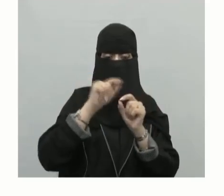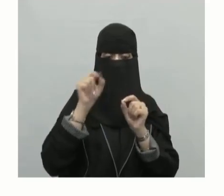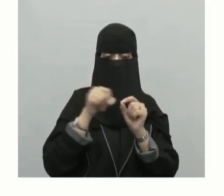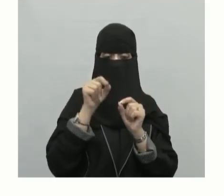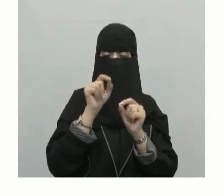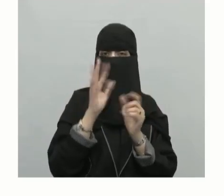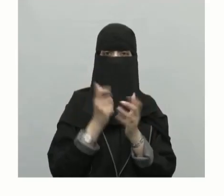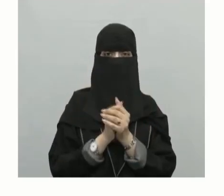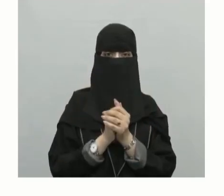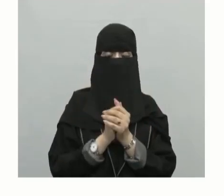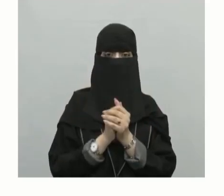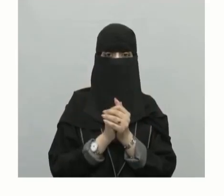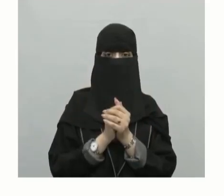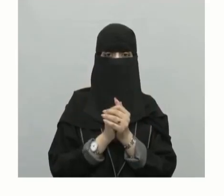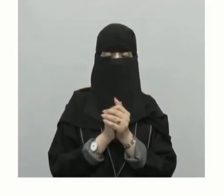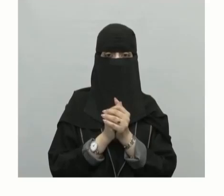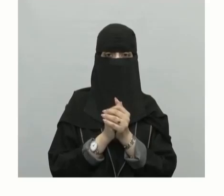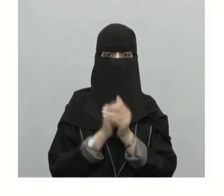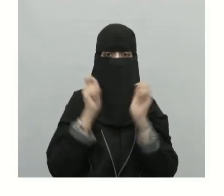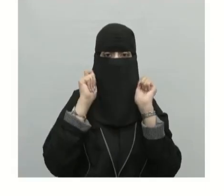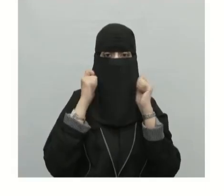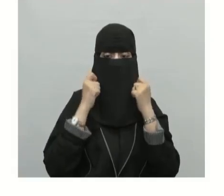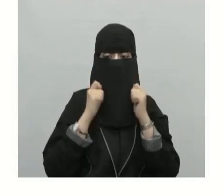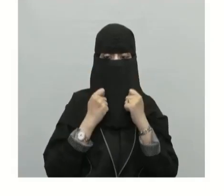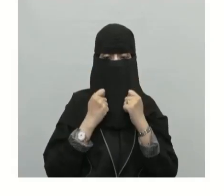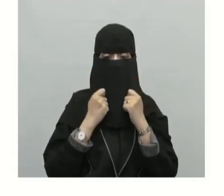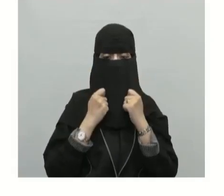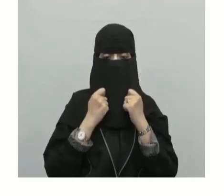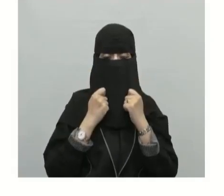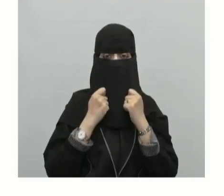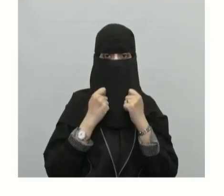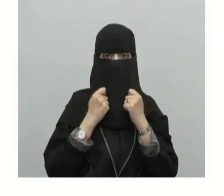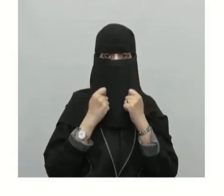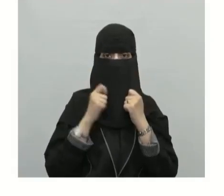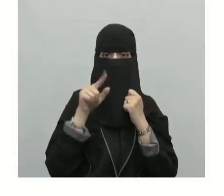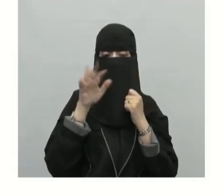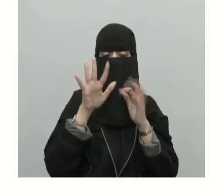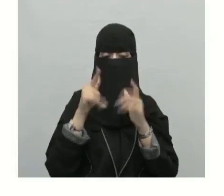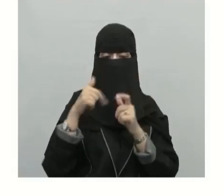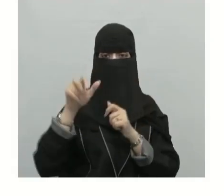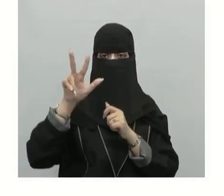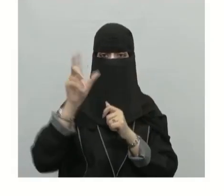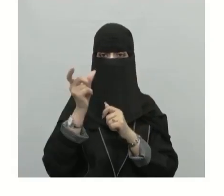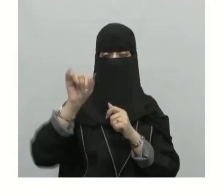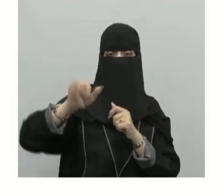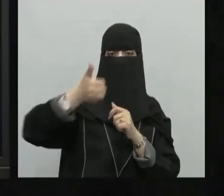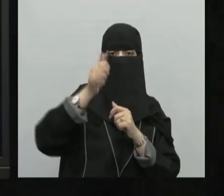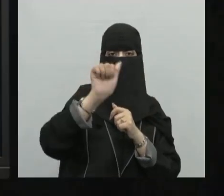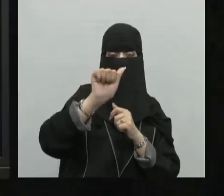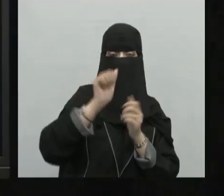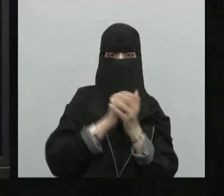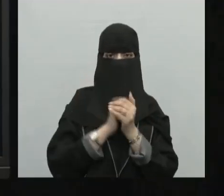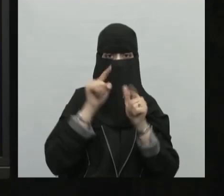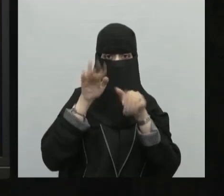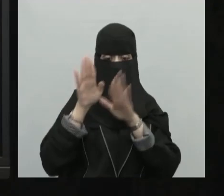ما هي المدينة أبناء وأبناء تطلب ممتازين هي النماص إذن من خلال خطوط